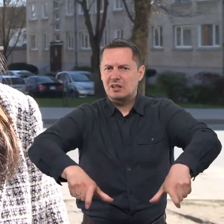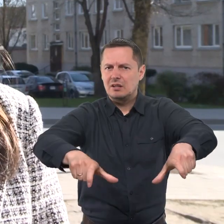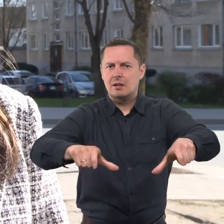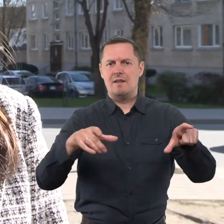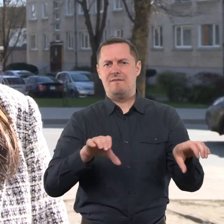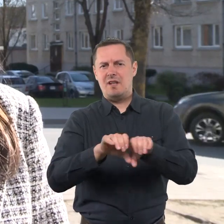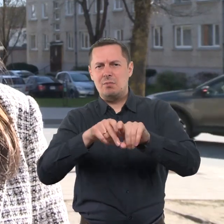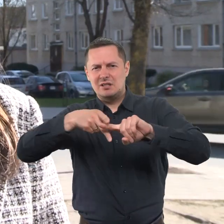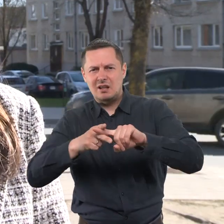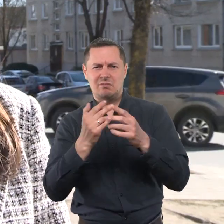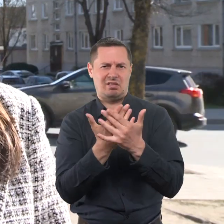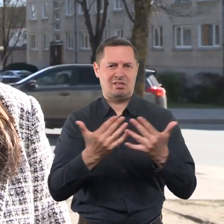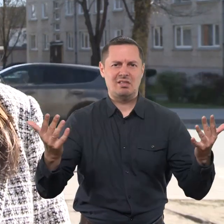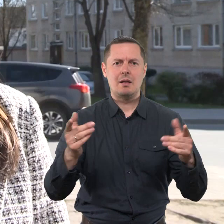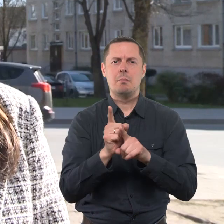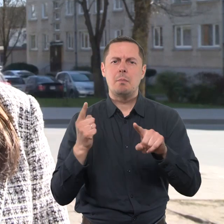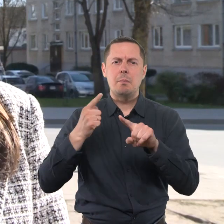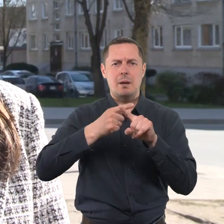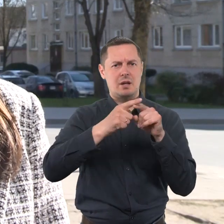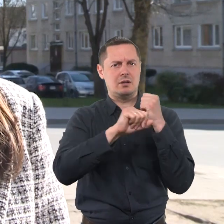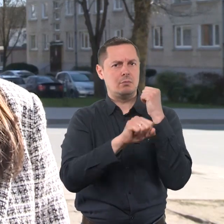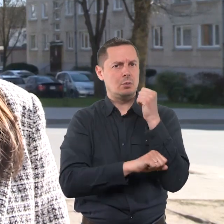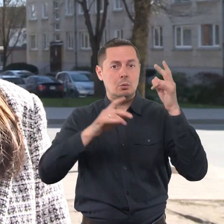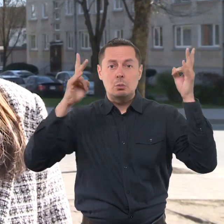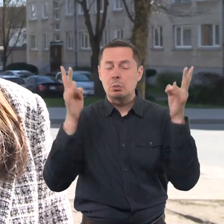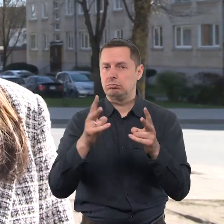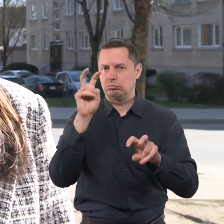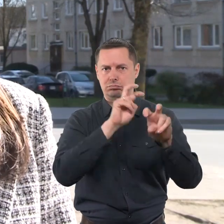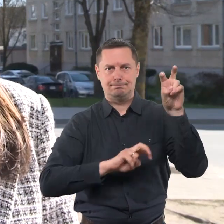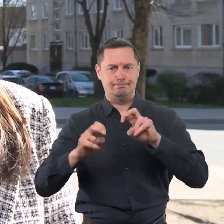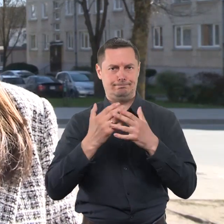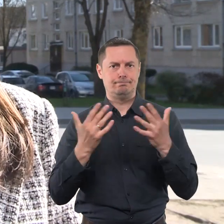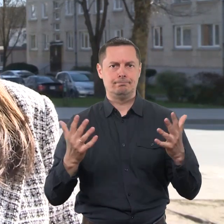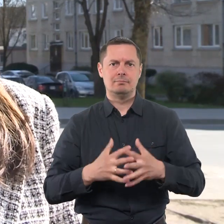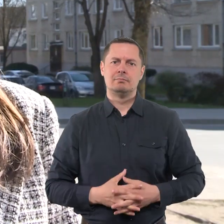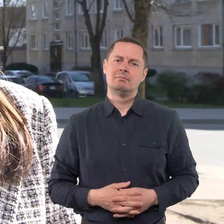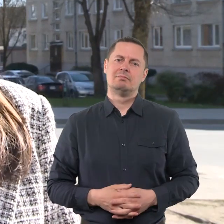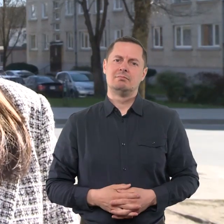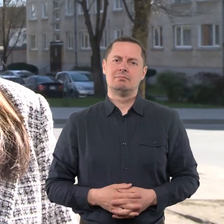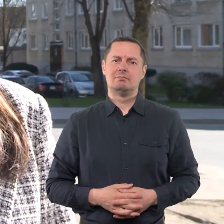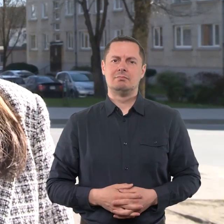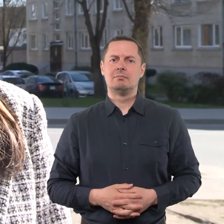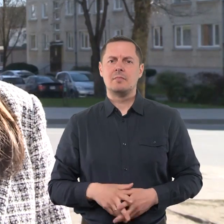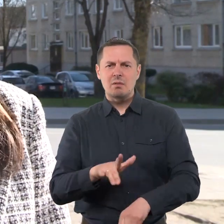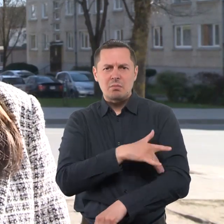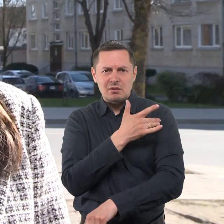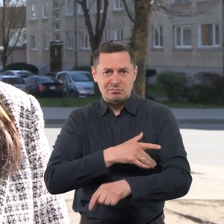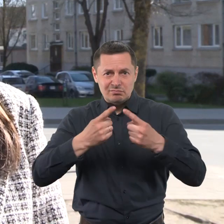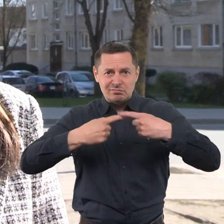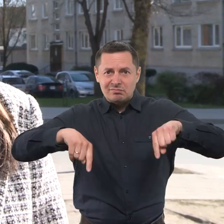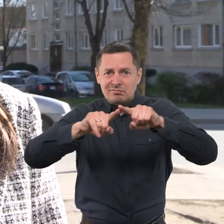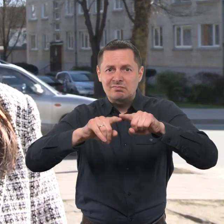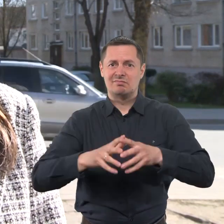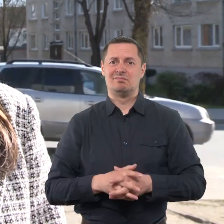tiesėjų, papildomų darbuotojų, betonuotojų ir panašių specialistų. Na, o paslaugų sektoriaus darbuotojai jau